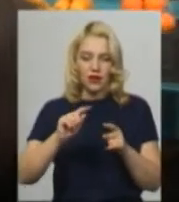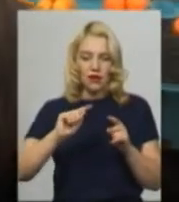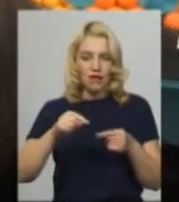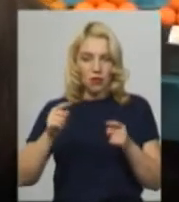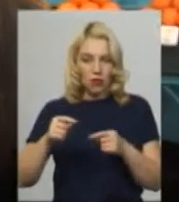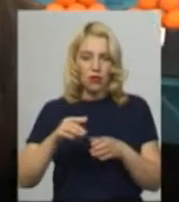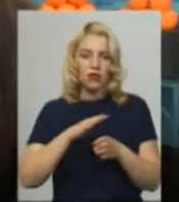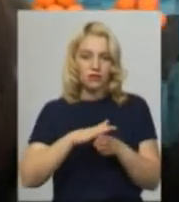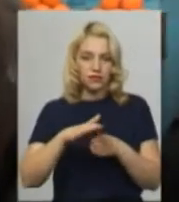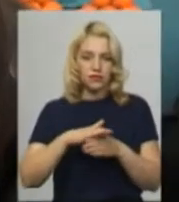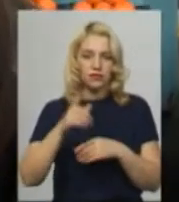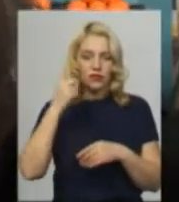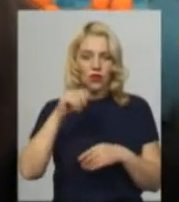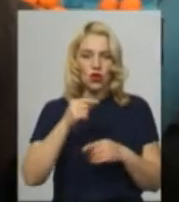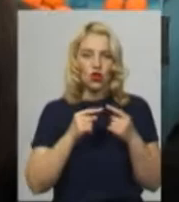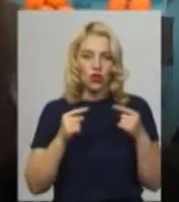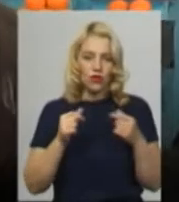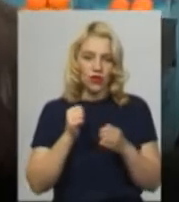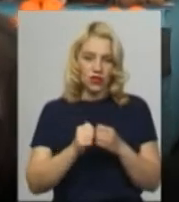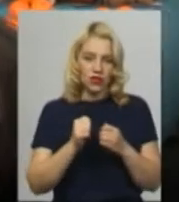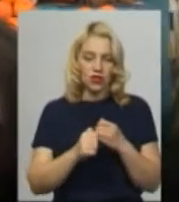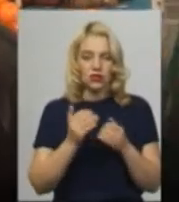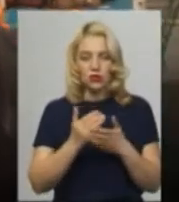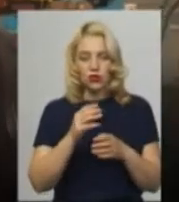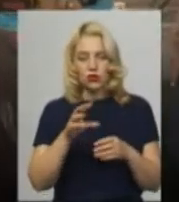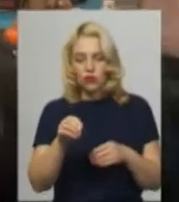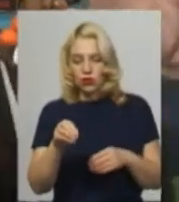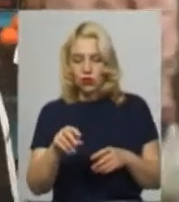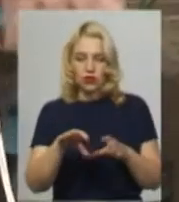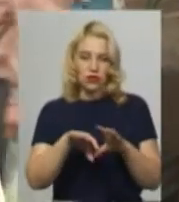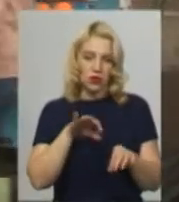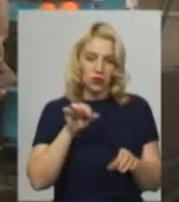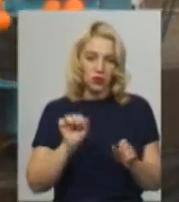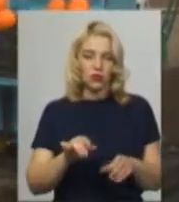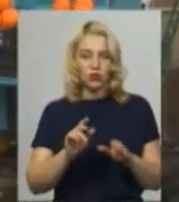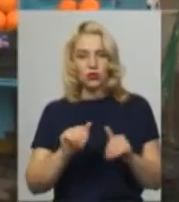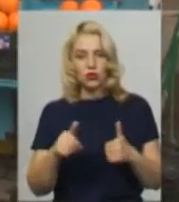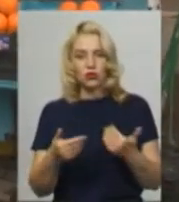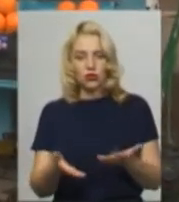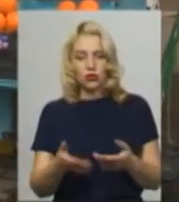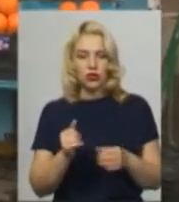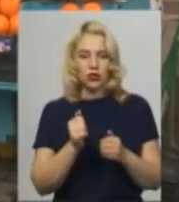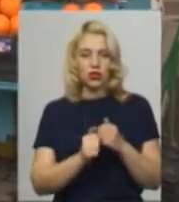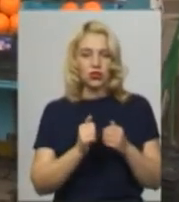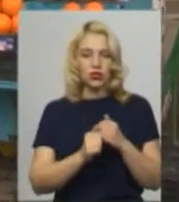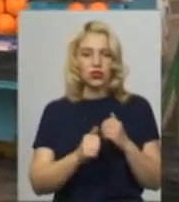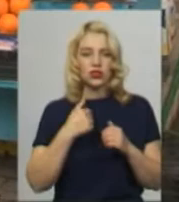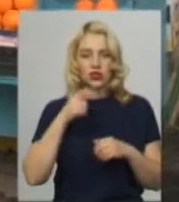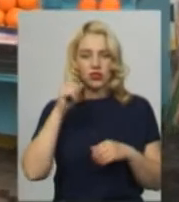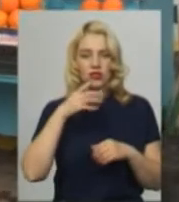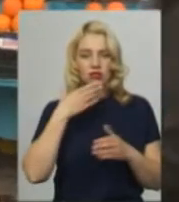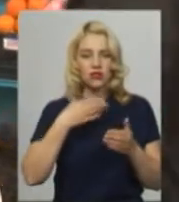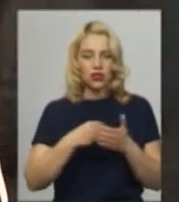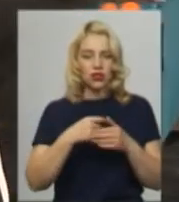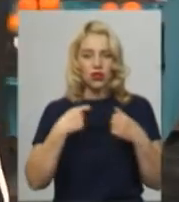товар, в основному часто дуже. Можна вибрати, потрогати. Все одно там порекомендують. Частіше мають вже своїх